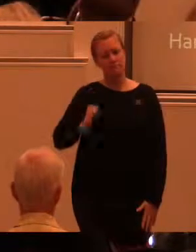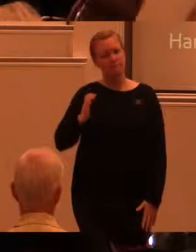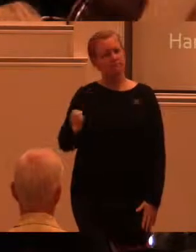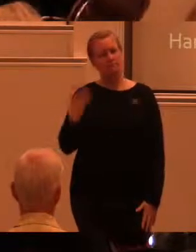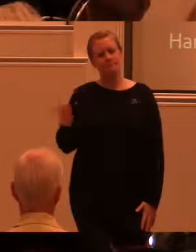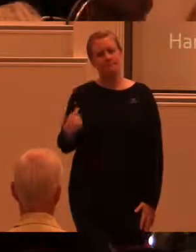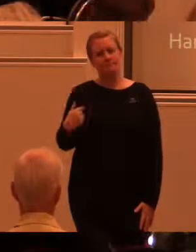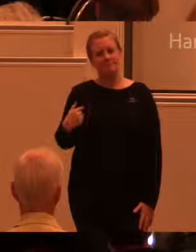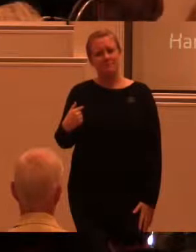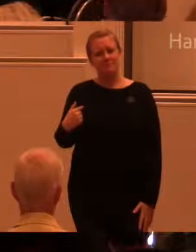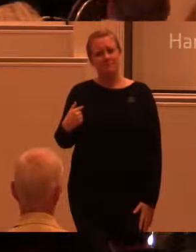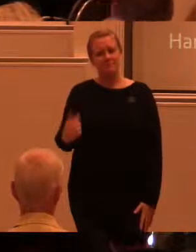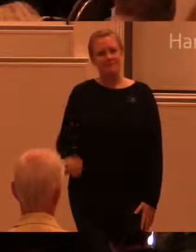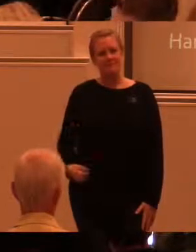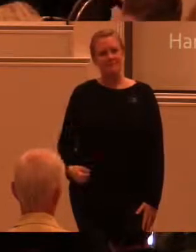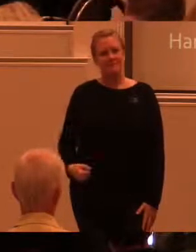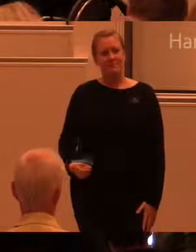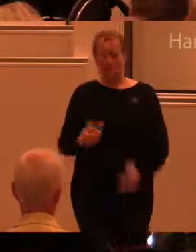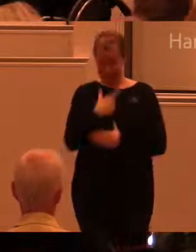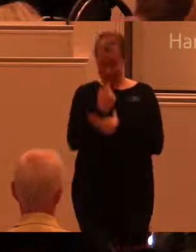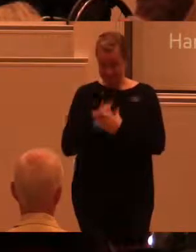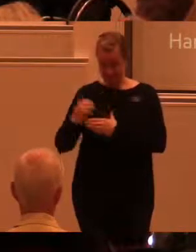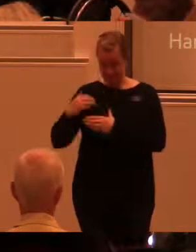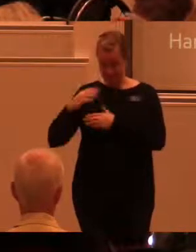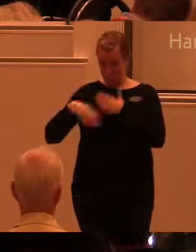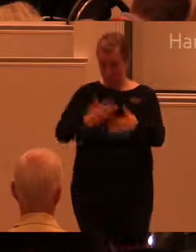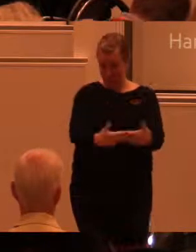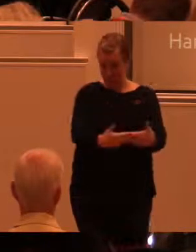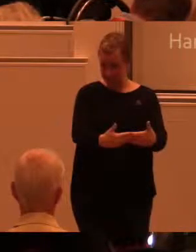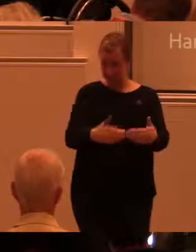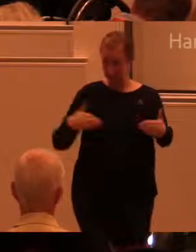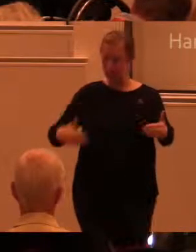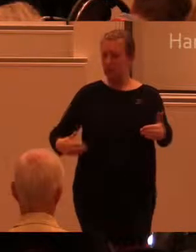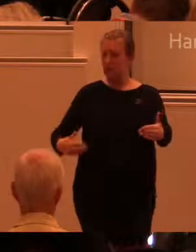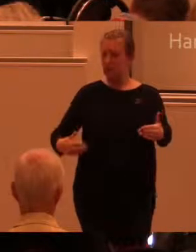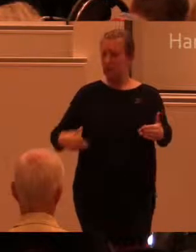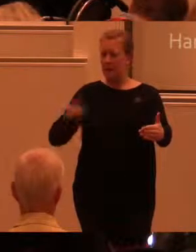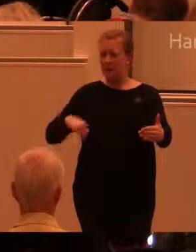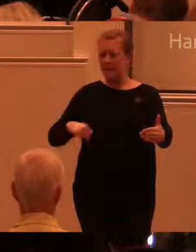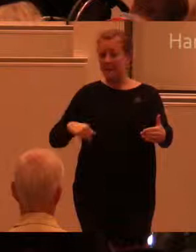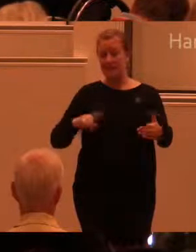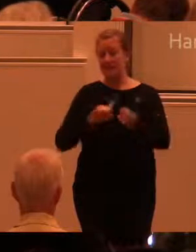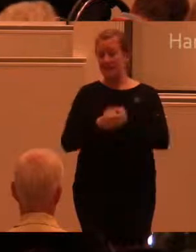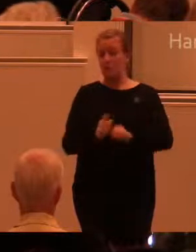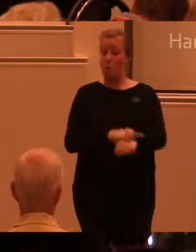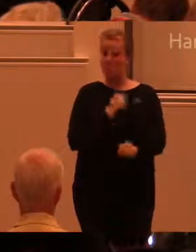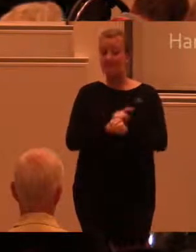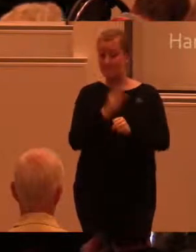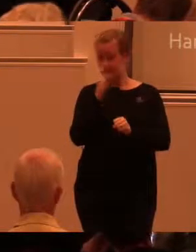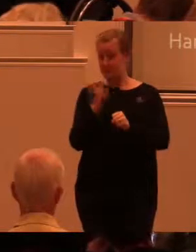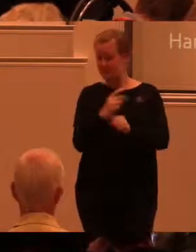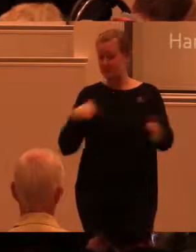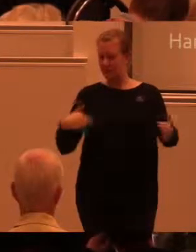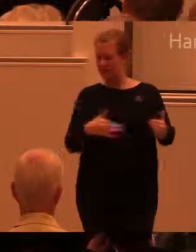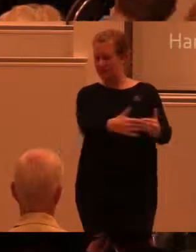Och när man tittar på design som process. Så blir de långa tidsperspektiven intressanta. Och det är det